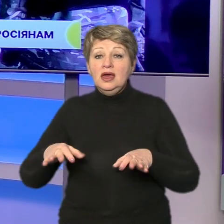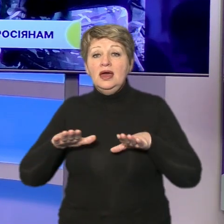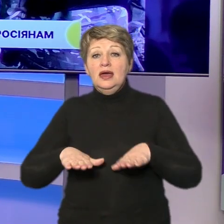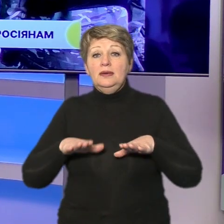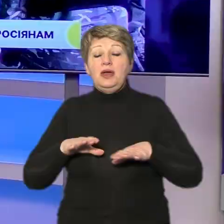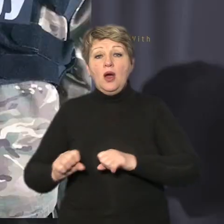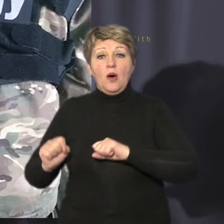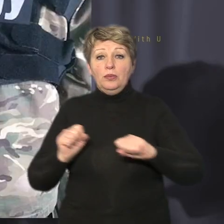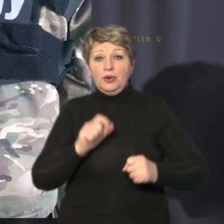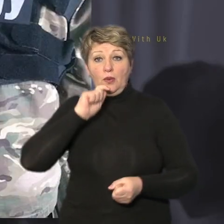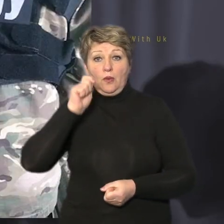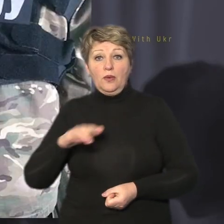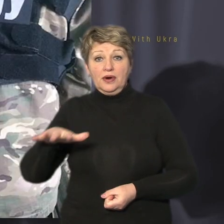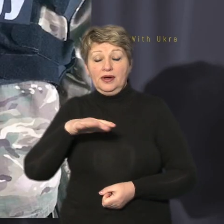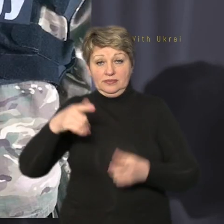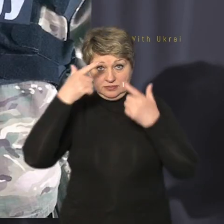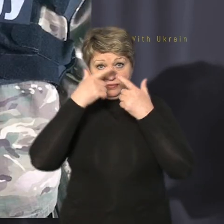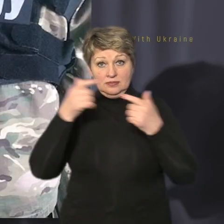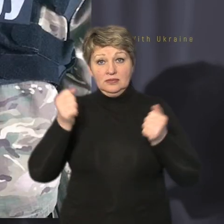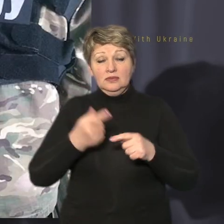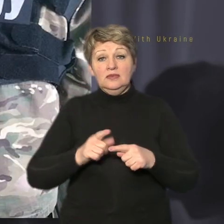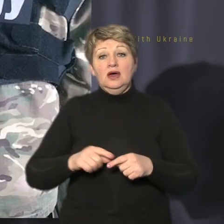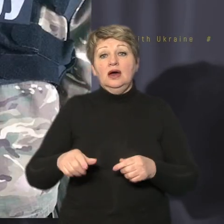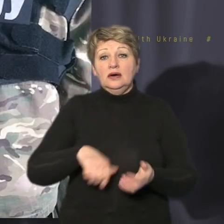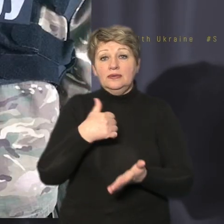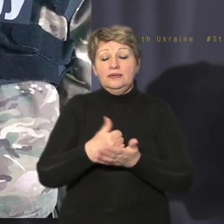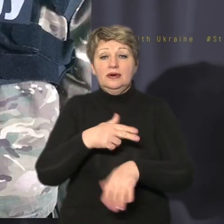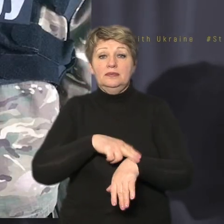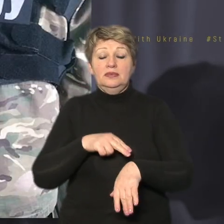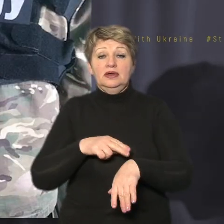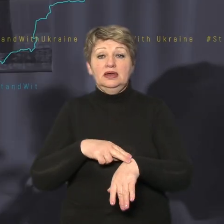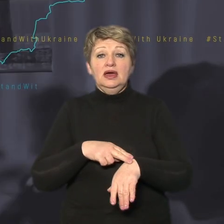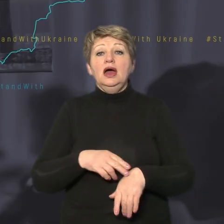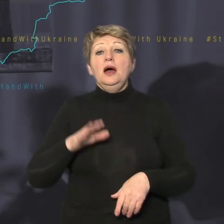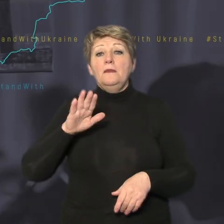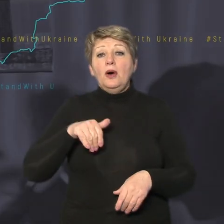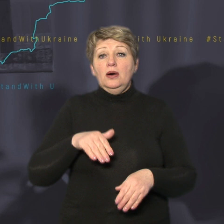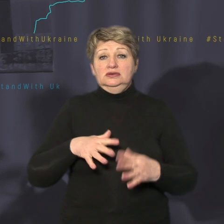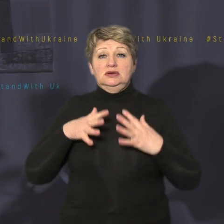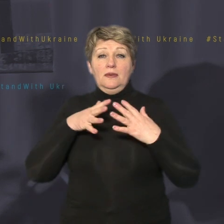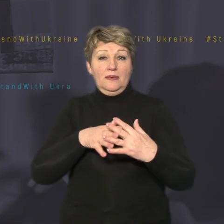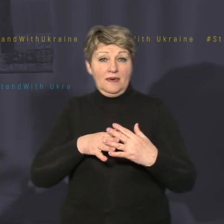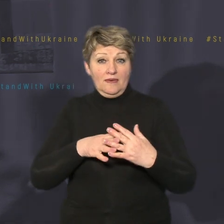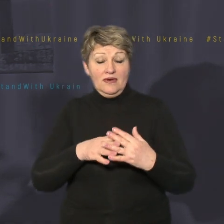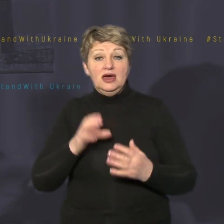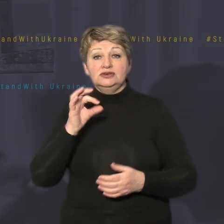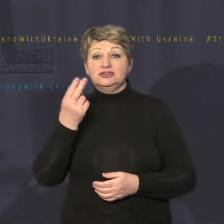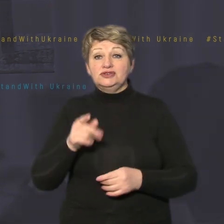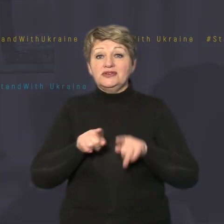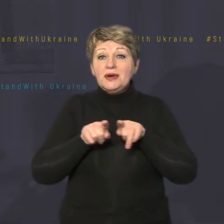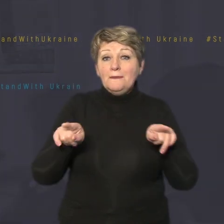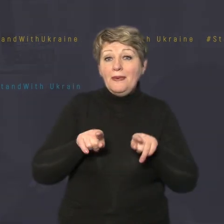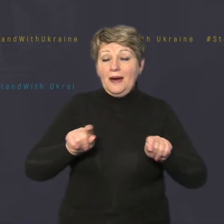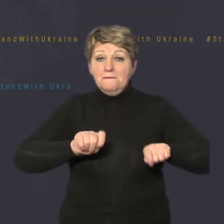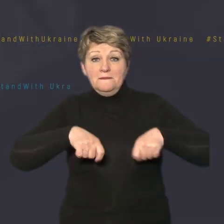оборони України повідомила речниця відомства в області Катерина Дрога чоловік після повномасштабного вторгнення через соцмережі передавав